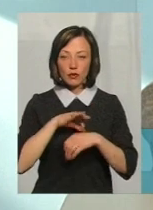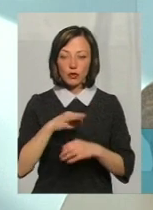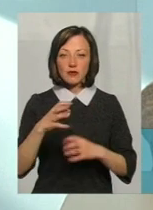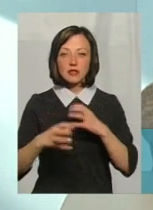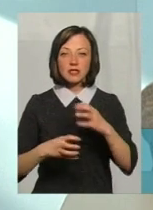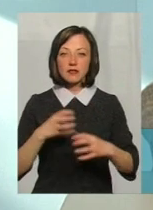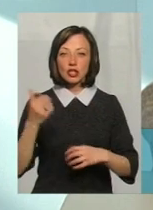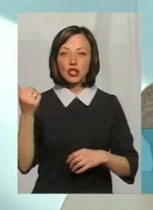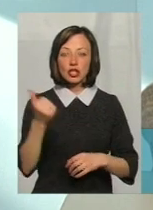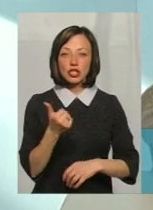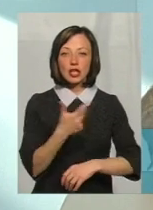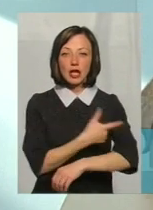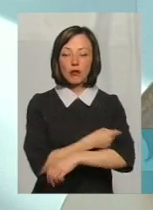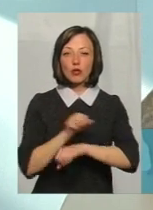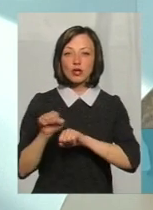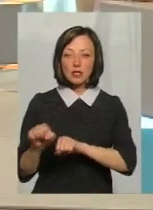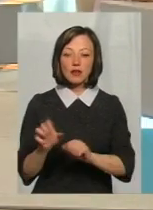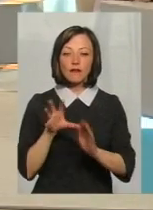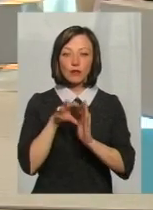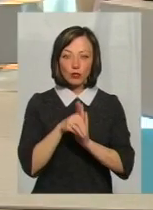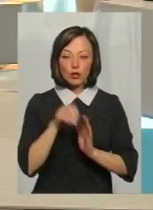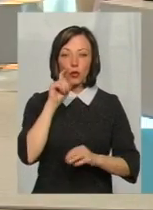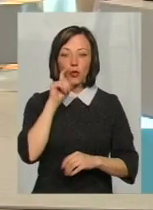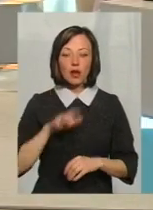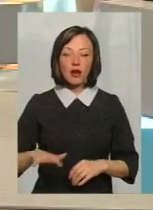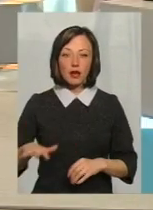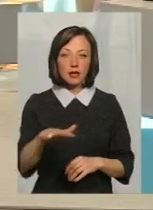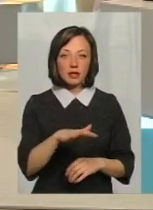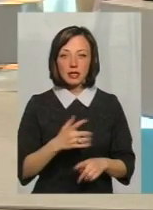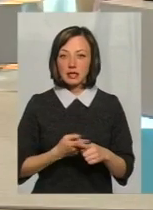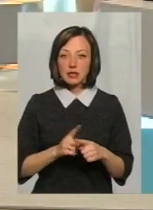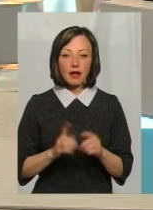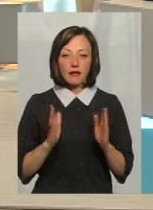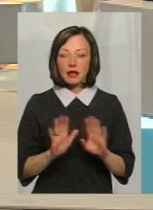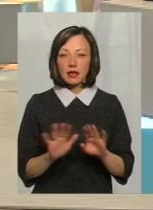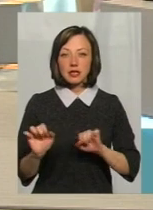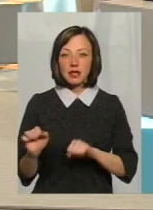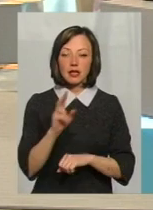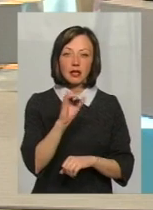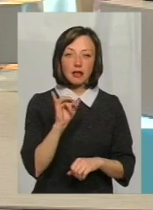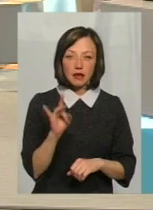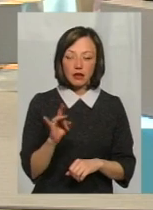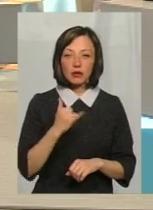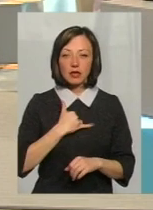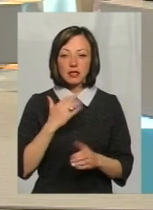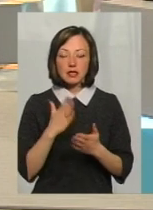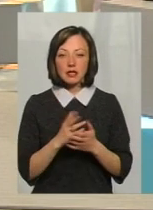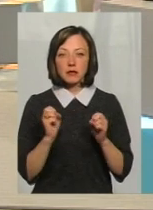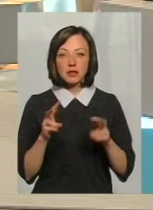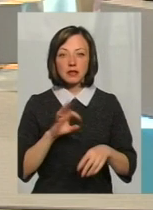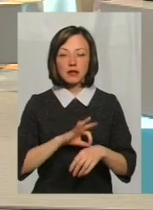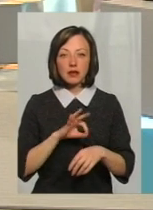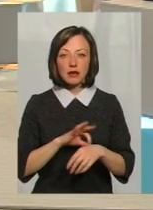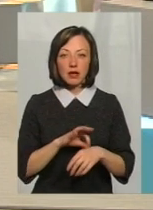світні тижні імунізації, в тому числі і українські. І це не тільки захист від кору, наші є такі небезпечні